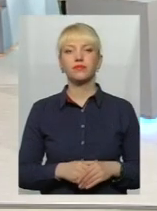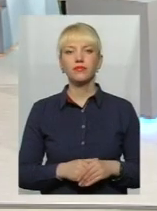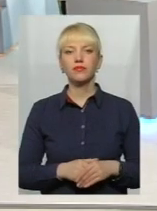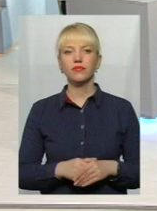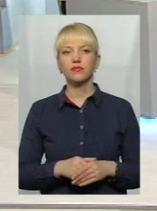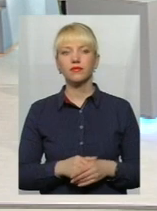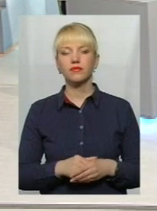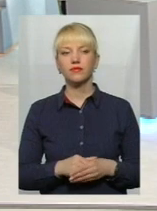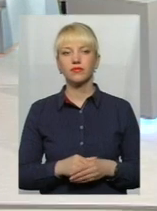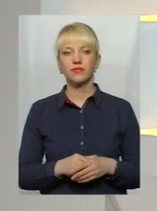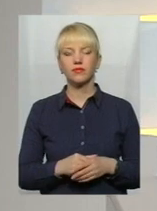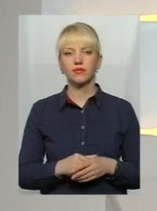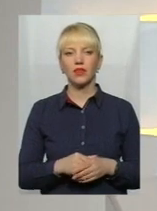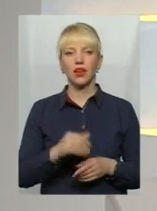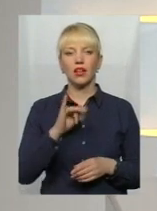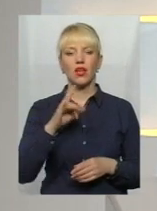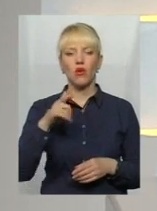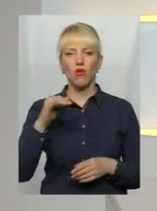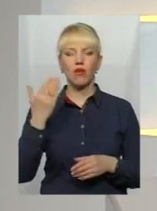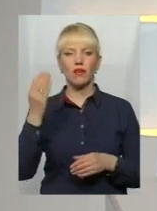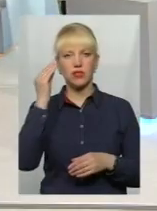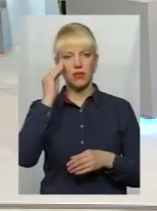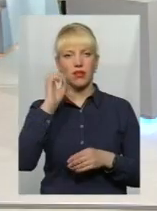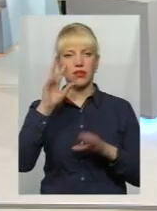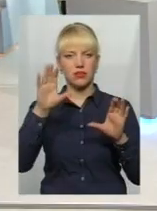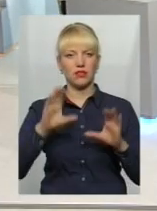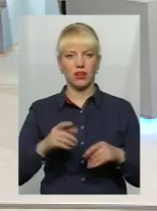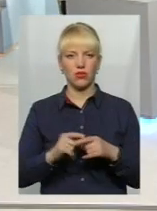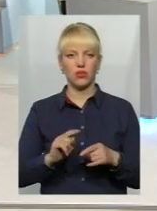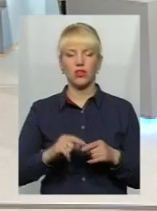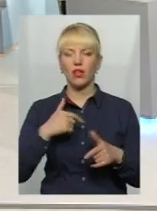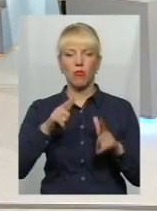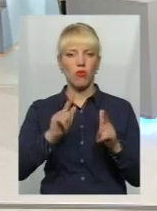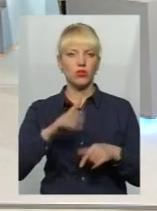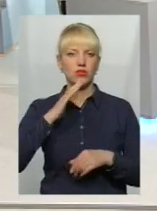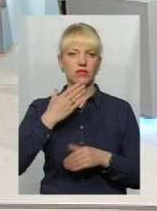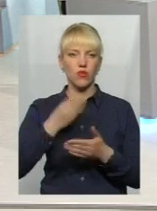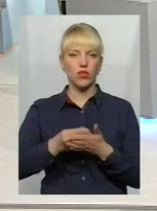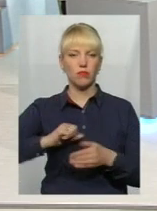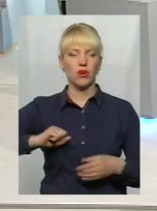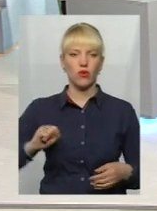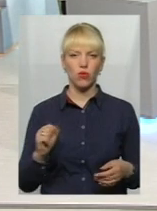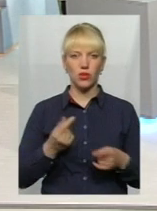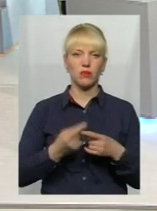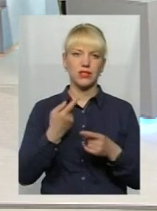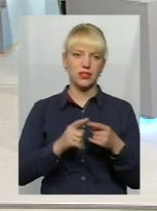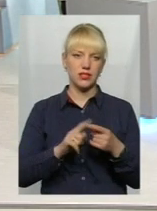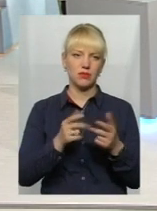пане Ігор, ви з позиції законності? Я абсолютно погоджуся зі своїми колегами стосовно тверджень